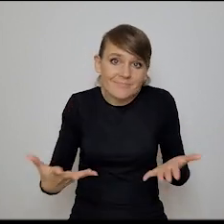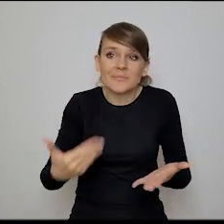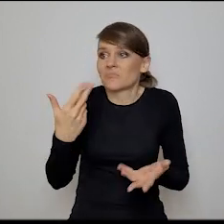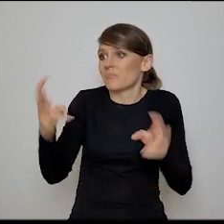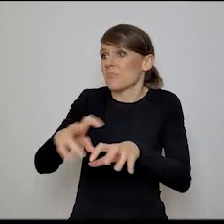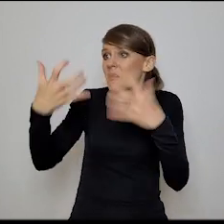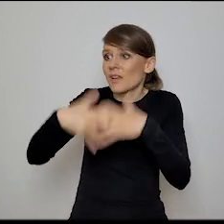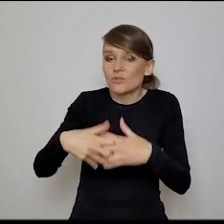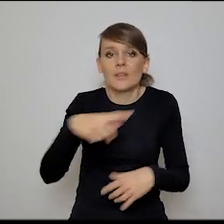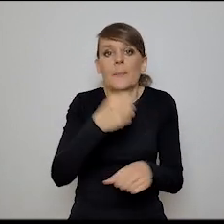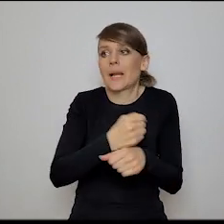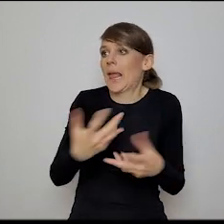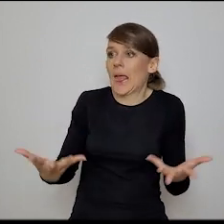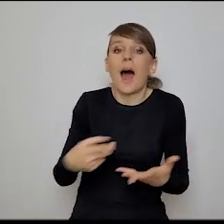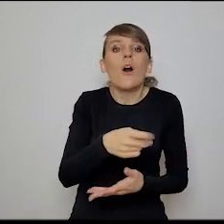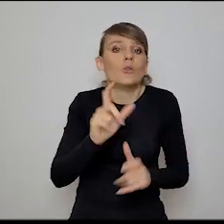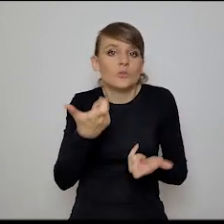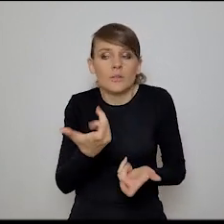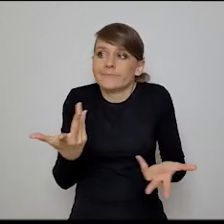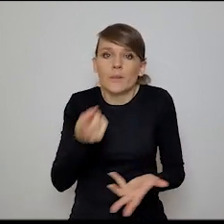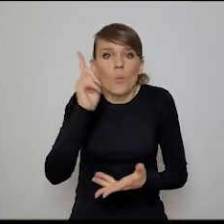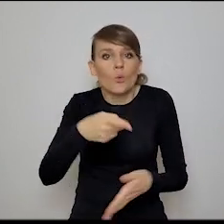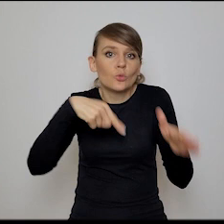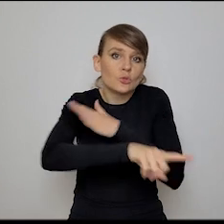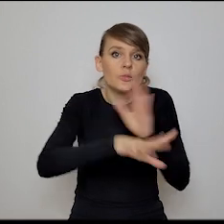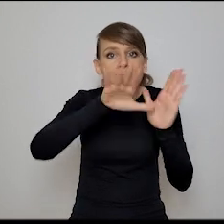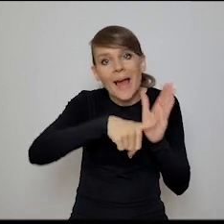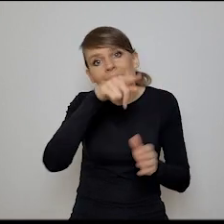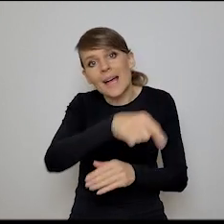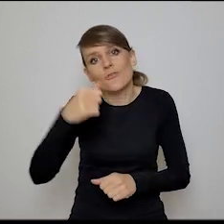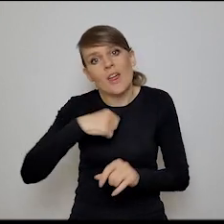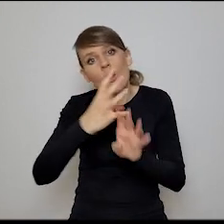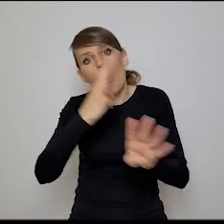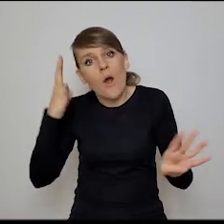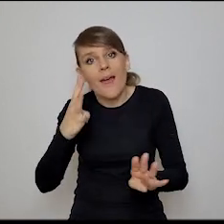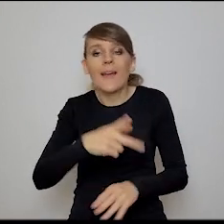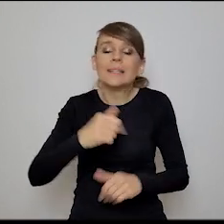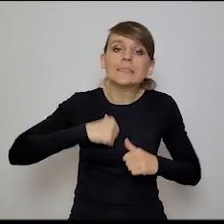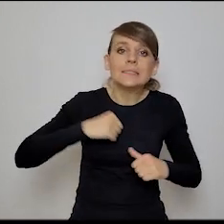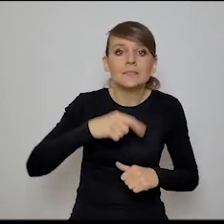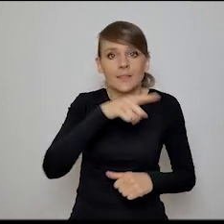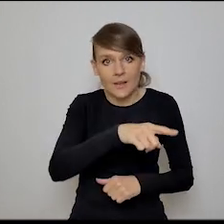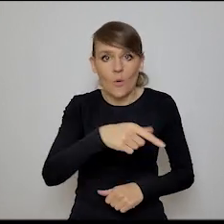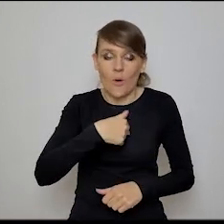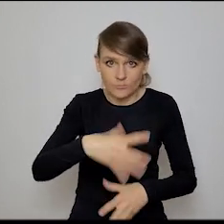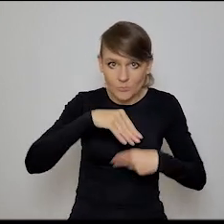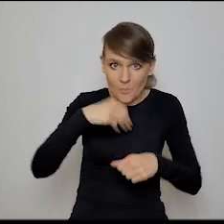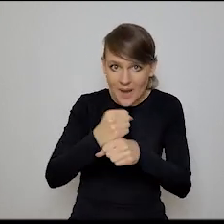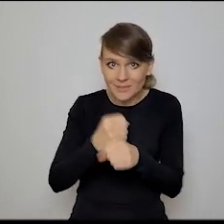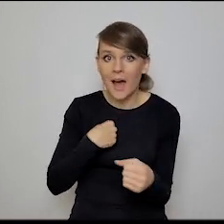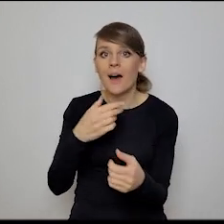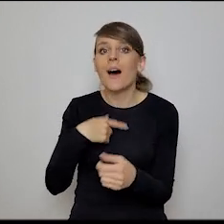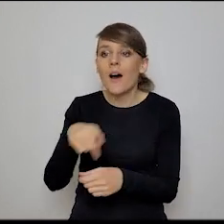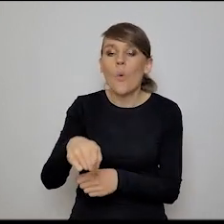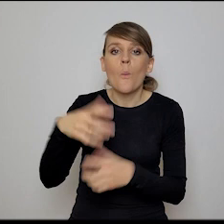musieli uciekać do miast i tam czekać w kolejce, aż będzie potrzebny ktoś do obsługi maszyny. I to się dokonało